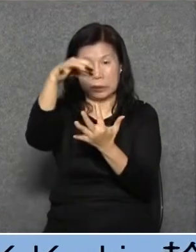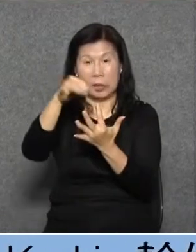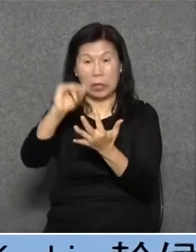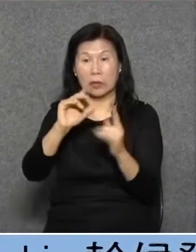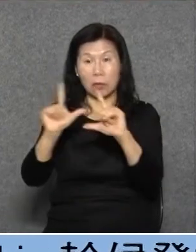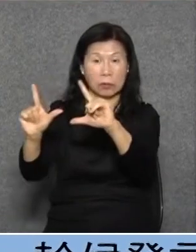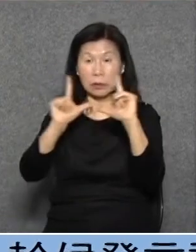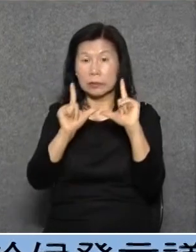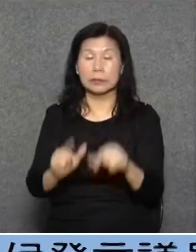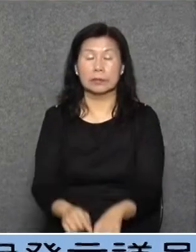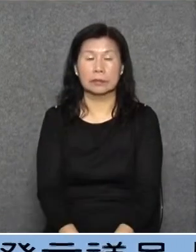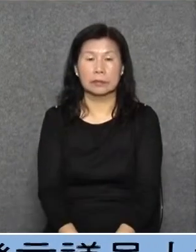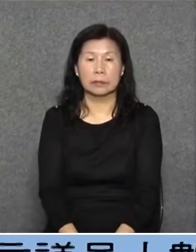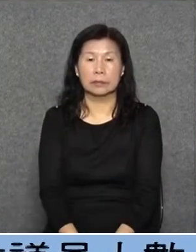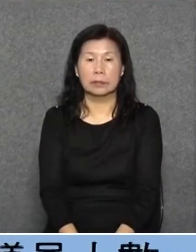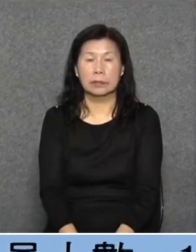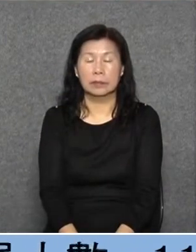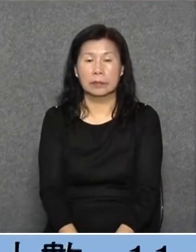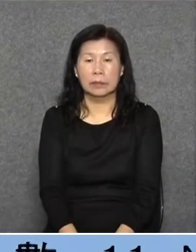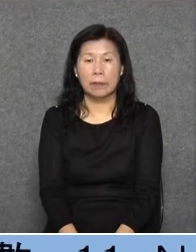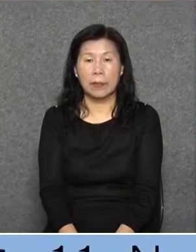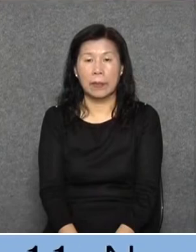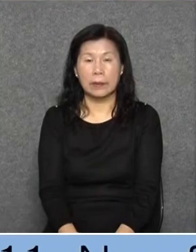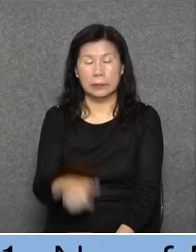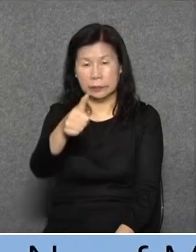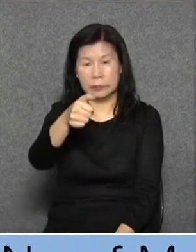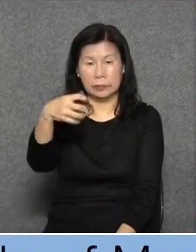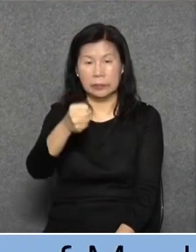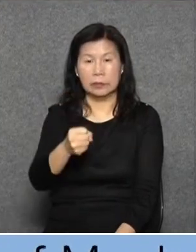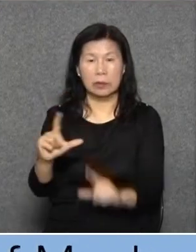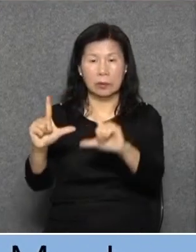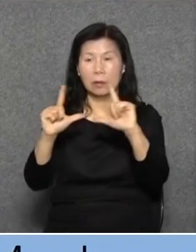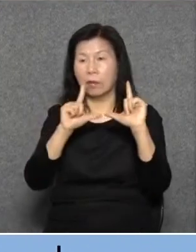停止定人不足谢谢大家